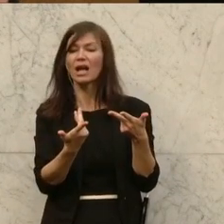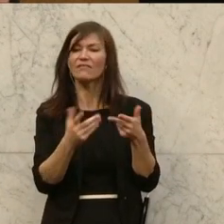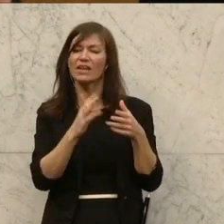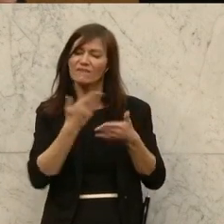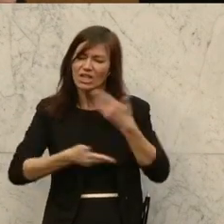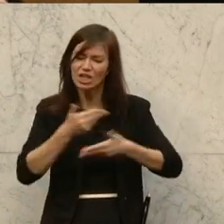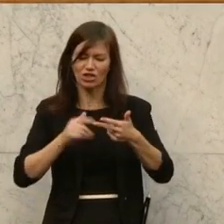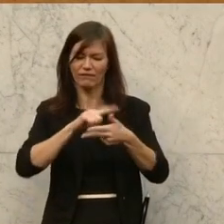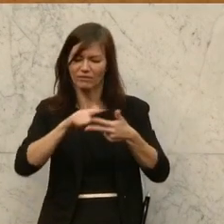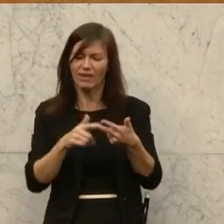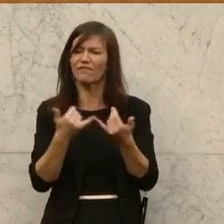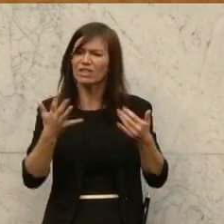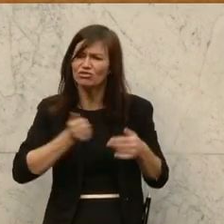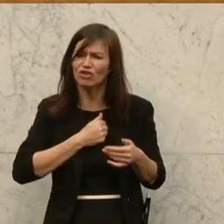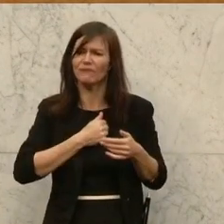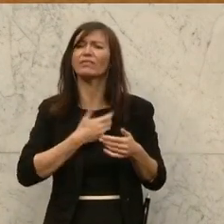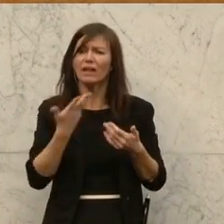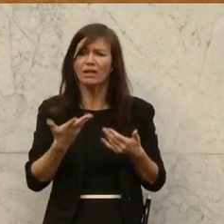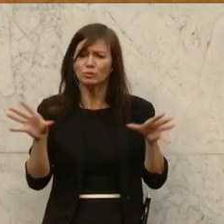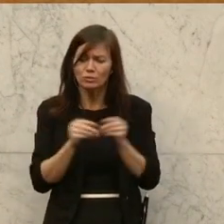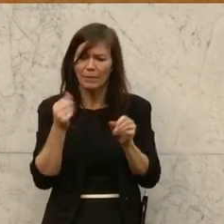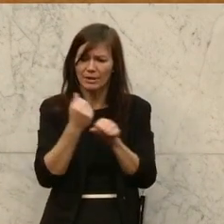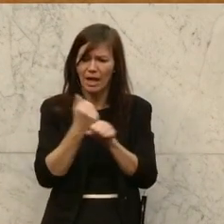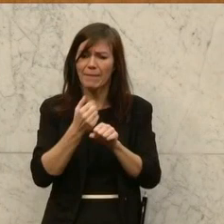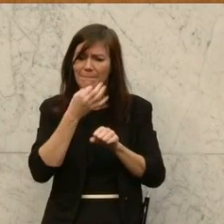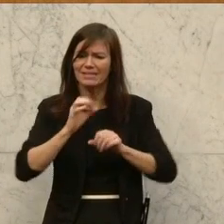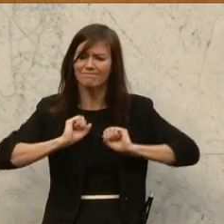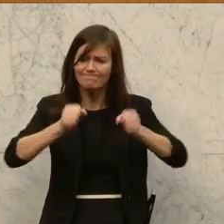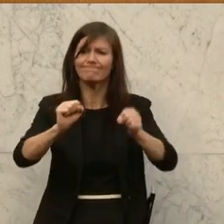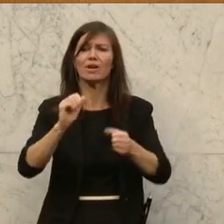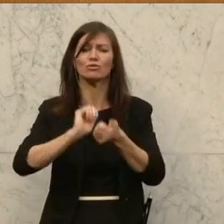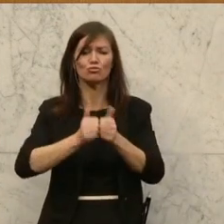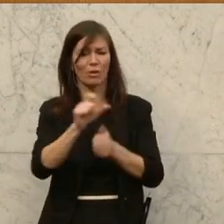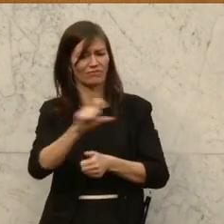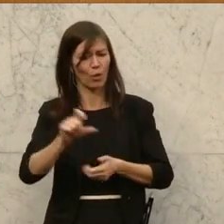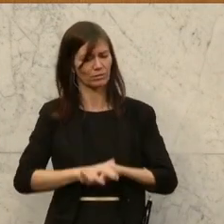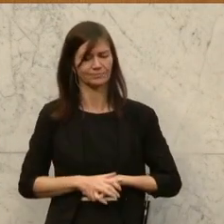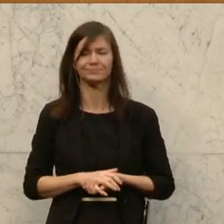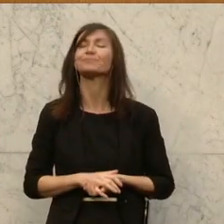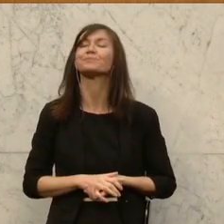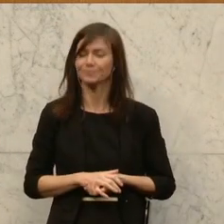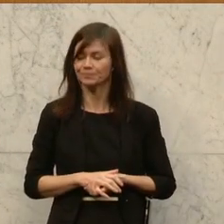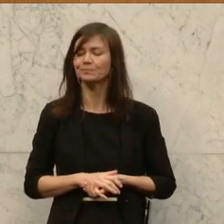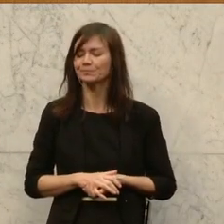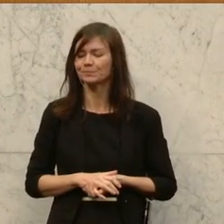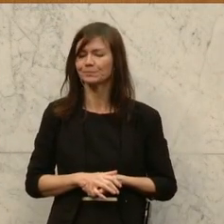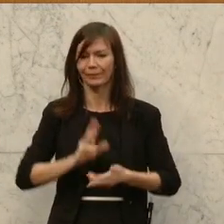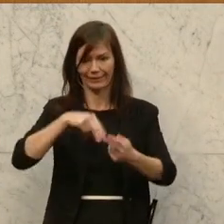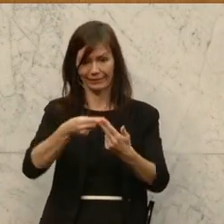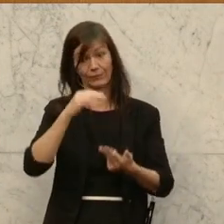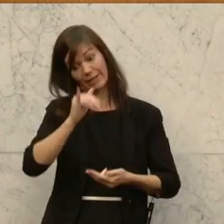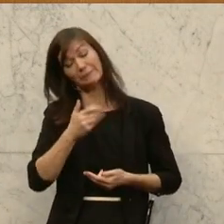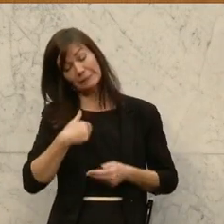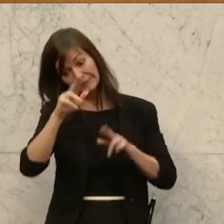zu bringen? Tatsächlich gibt es da eine aktuelle Initiative. Ich gebe Ihnen vorab recht, es ist darauf zu achten und